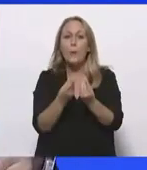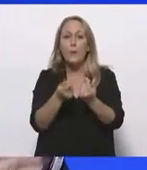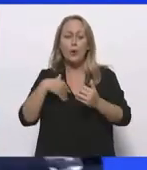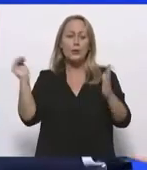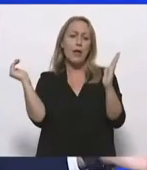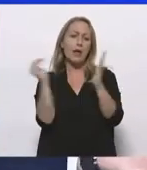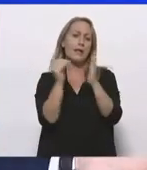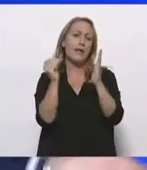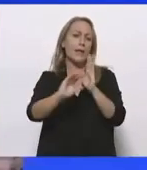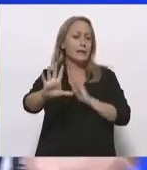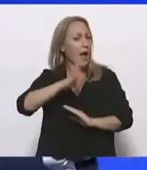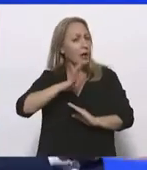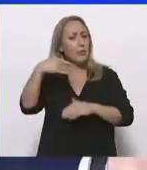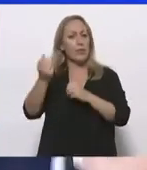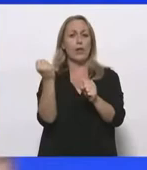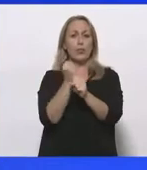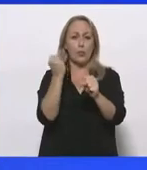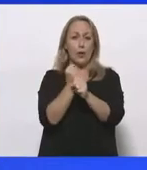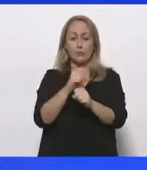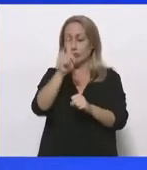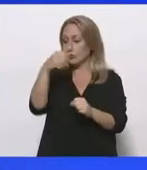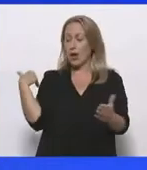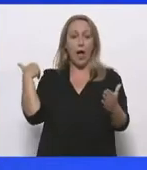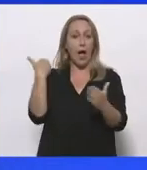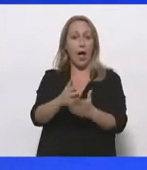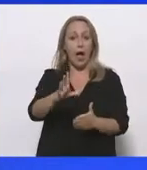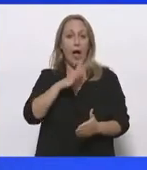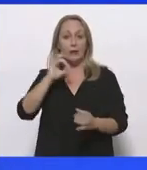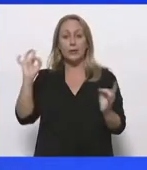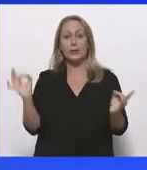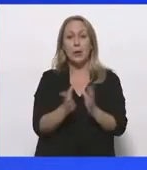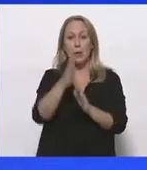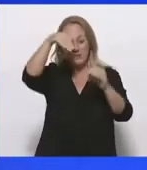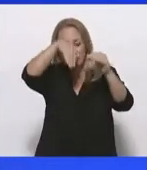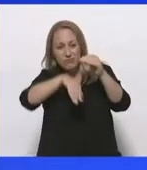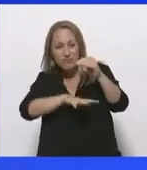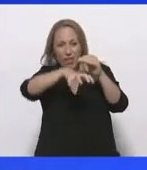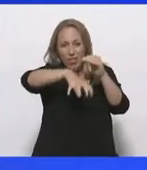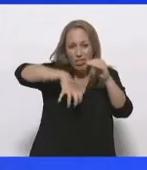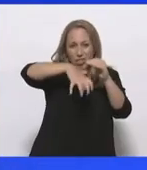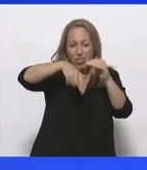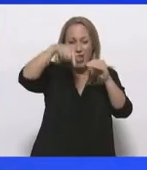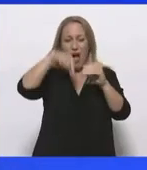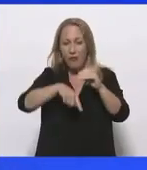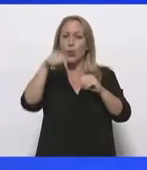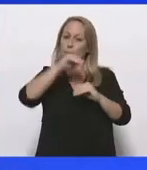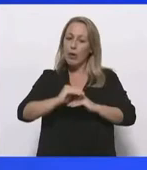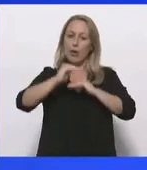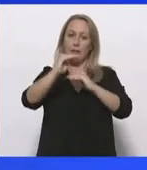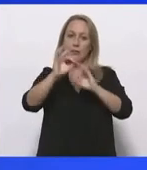πριν από κάποια χρόνια, μέχρι και σήμερα αν έχουμε ενός κάποιοι, να δούλευαν στα ορυχεία. Έχουμε πλήρη αίσθηση